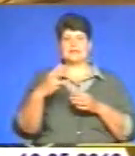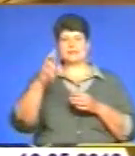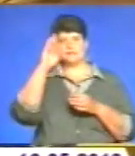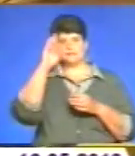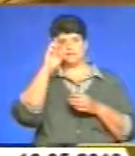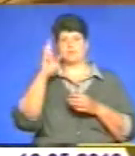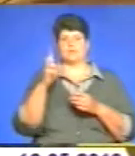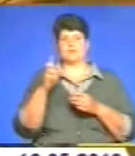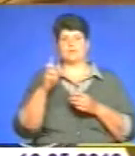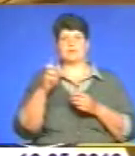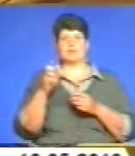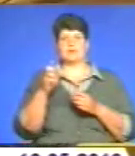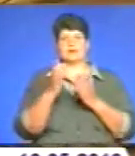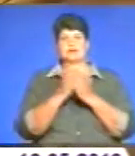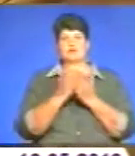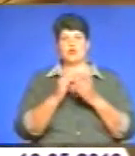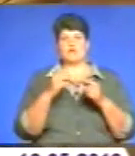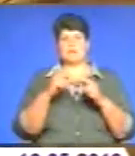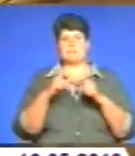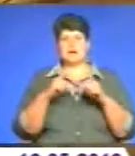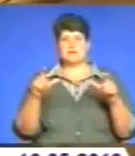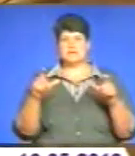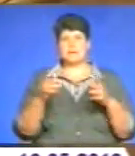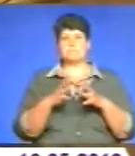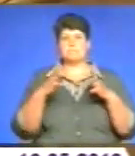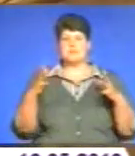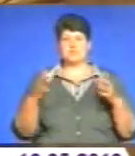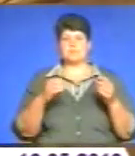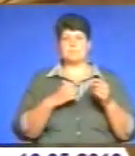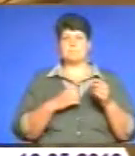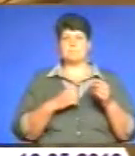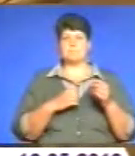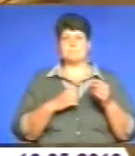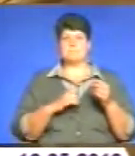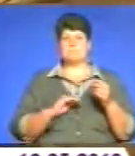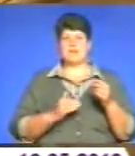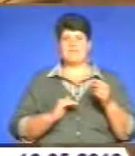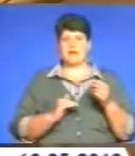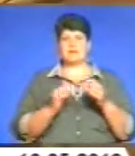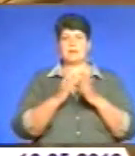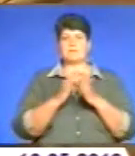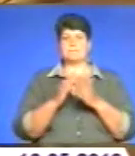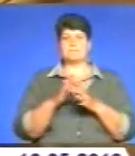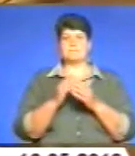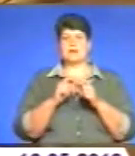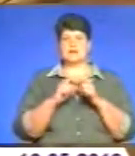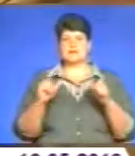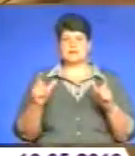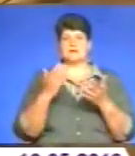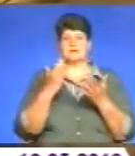книжкових магазинів. А більшість приватних магазинів книжкової продукції належать комерційним